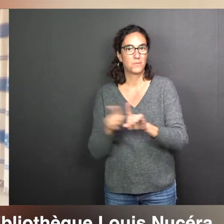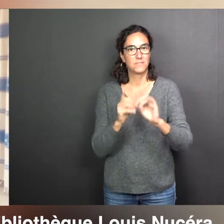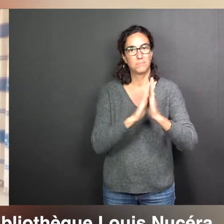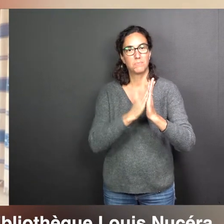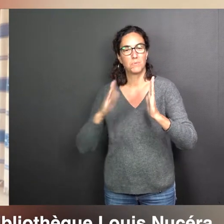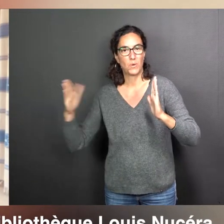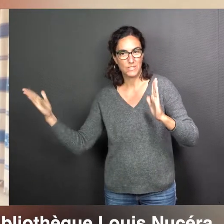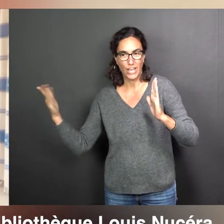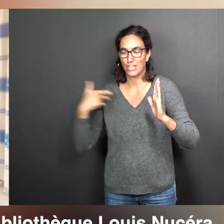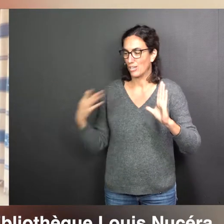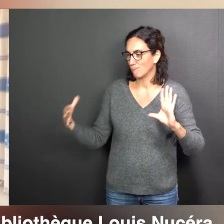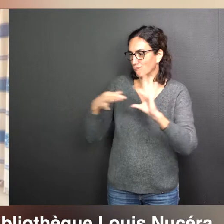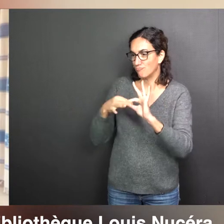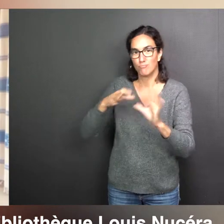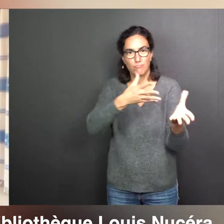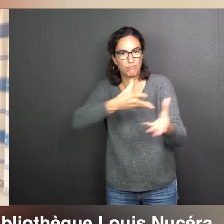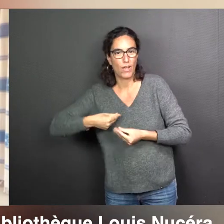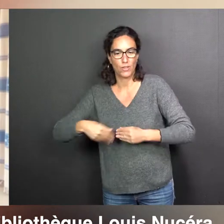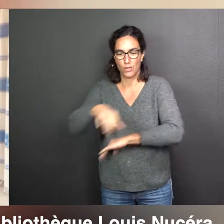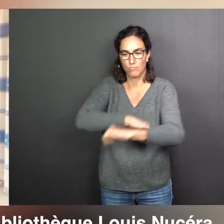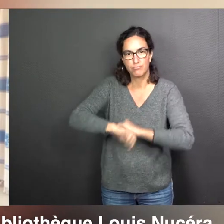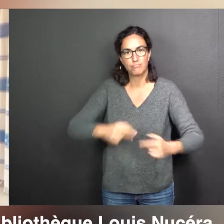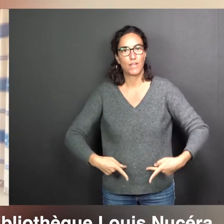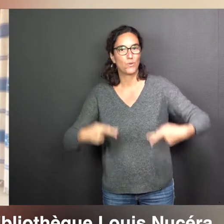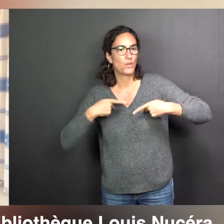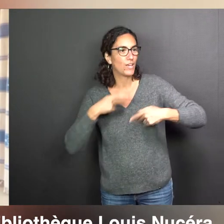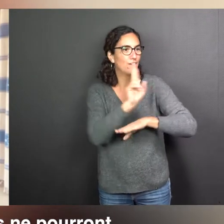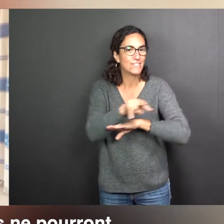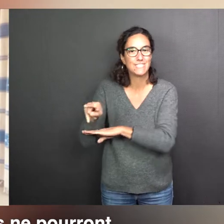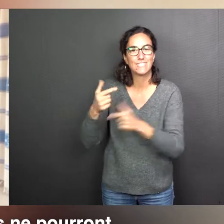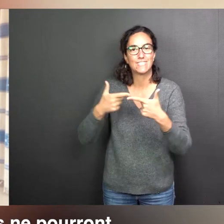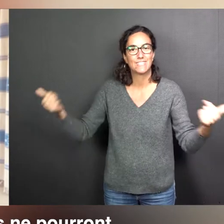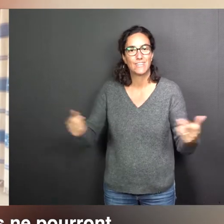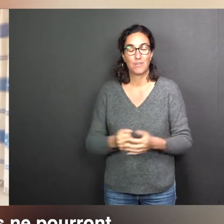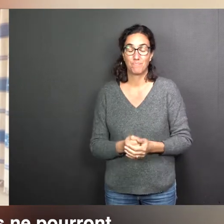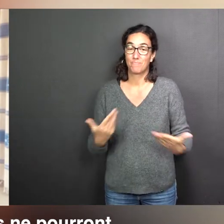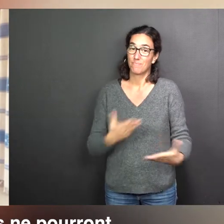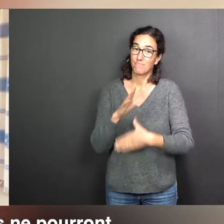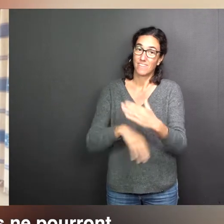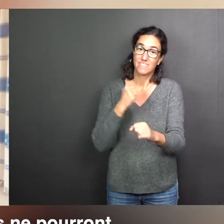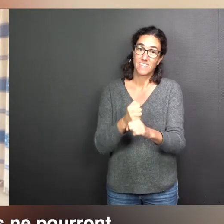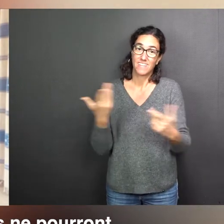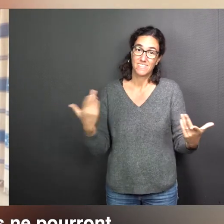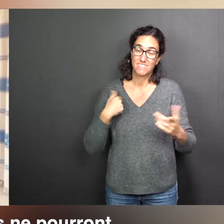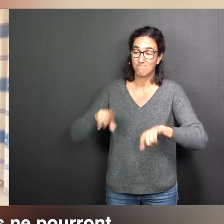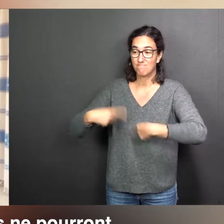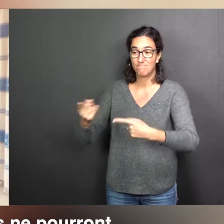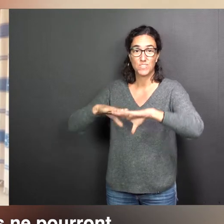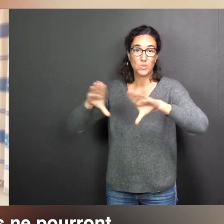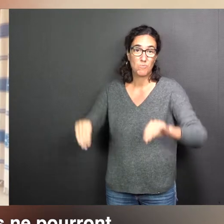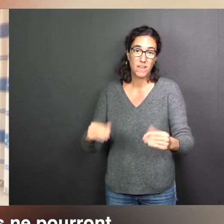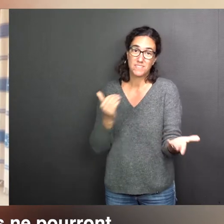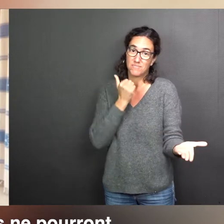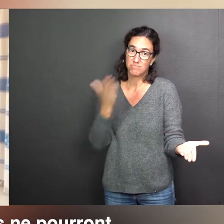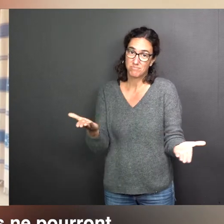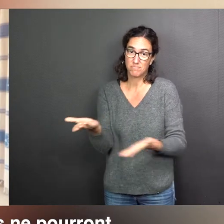Bibliothèque Louis-Nuissera, différentes visites, ateliers et projections. Cette année, ces activités ne pourront avoir